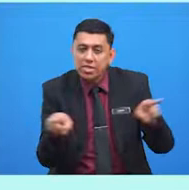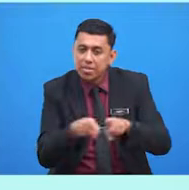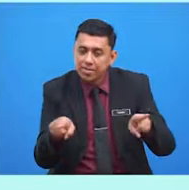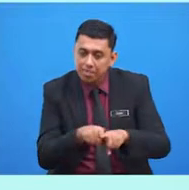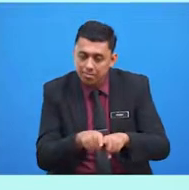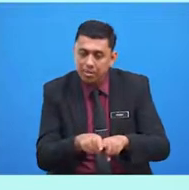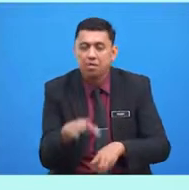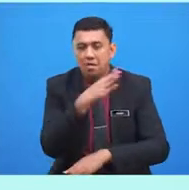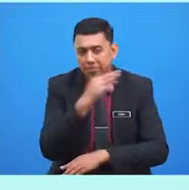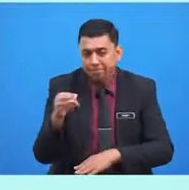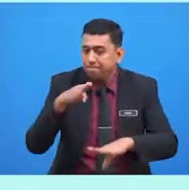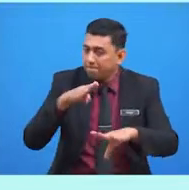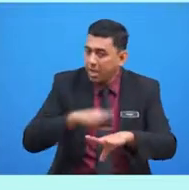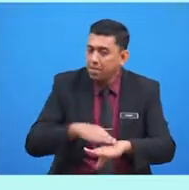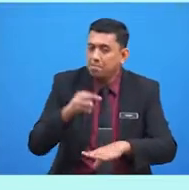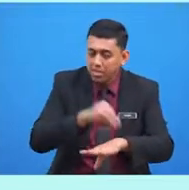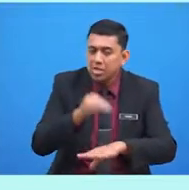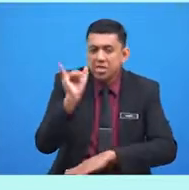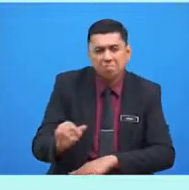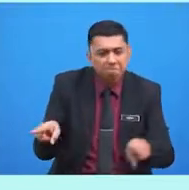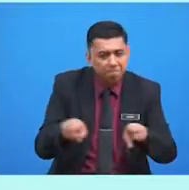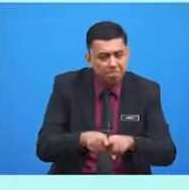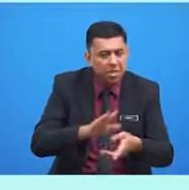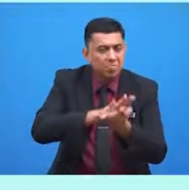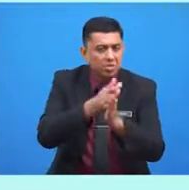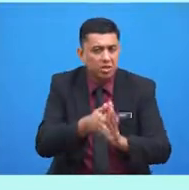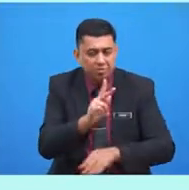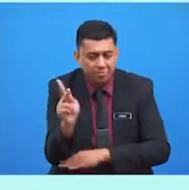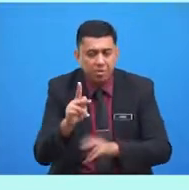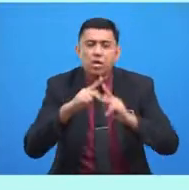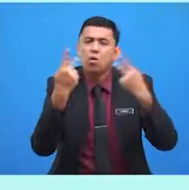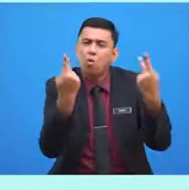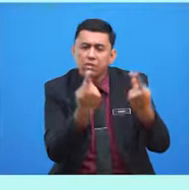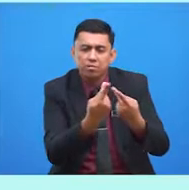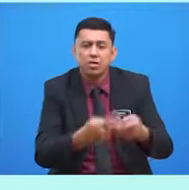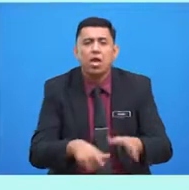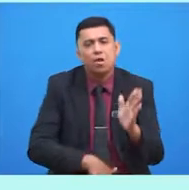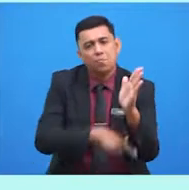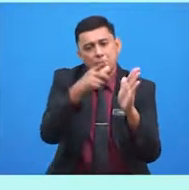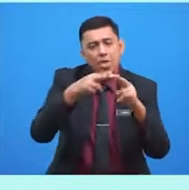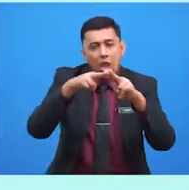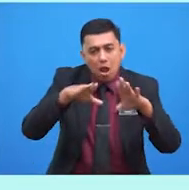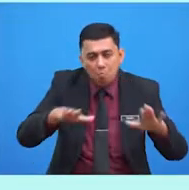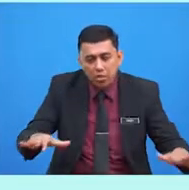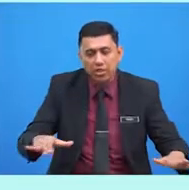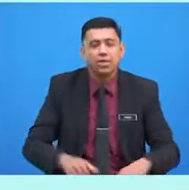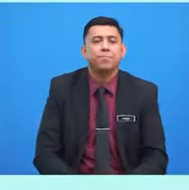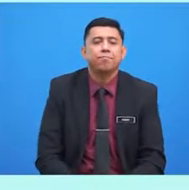dan pada masa yang sama menjadikan keluarganya lebih harmoni.